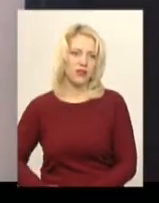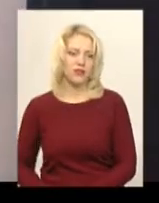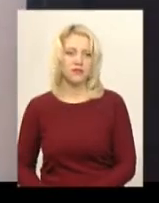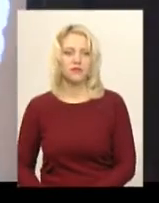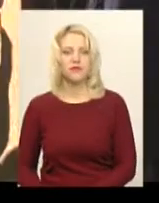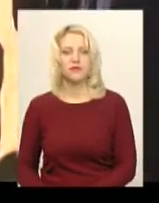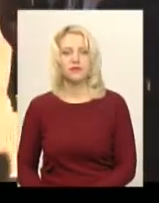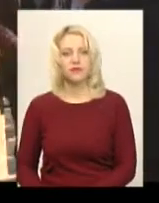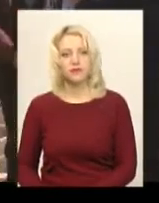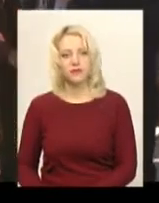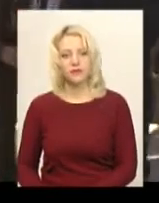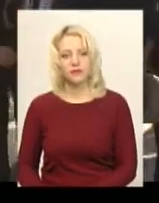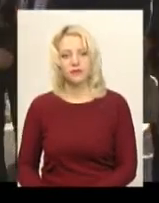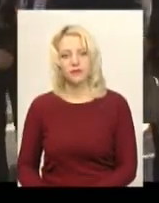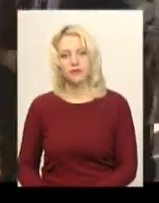Амінь.